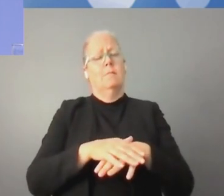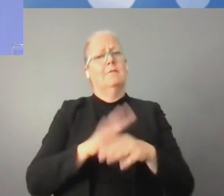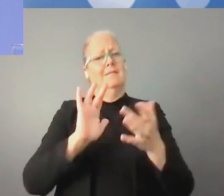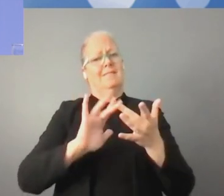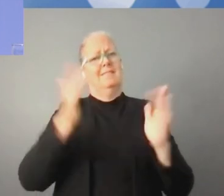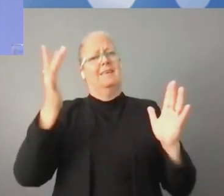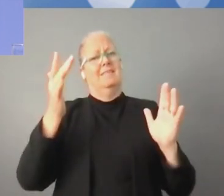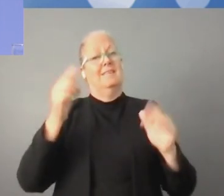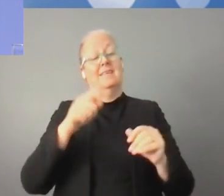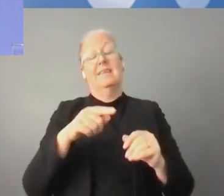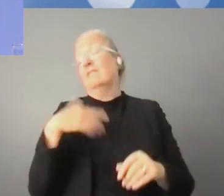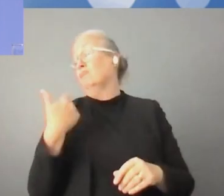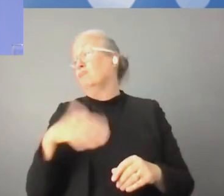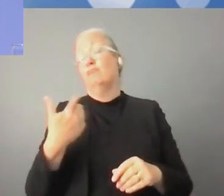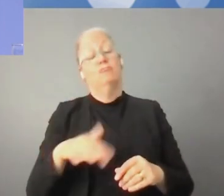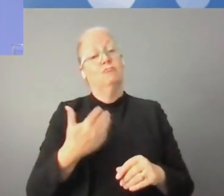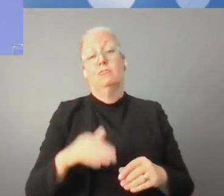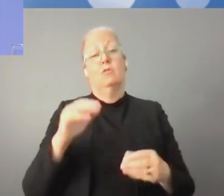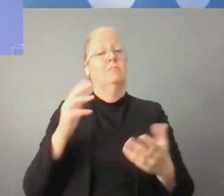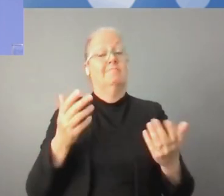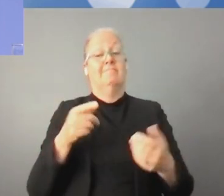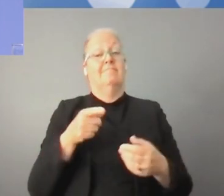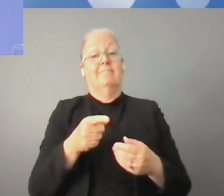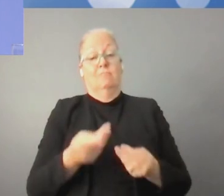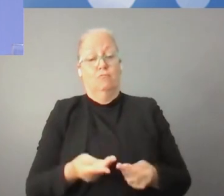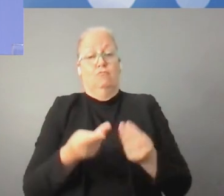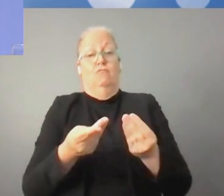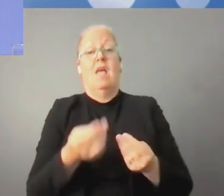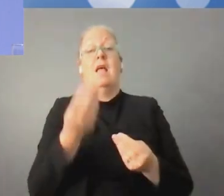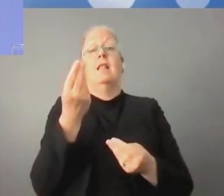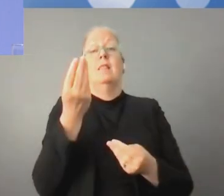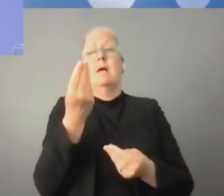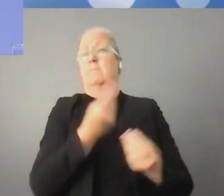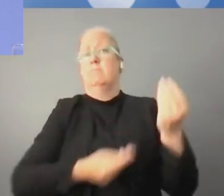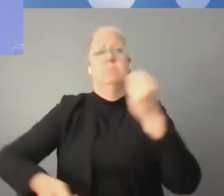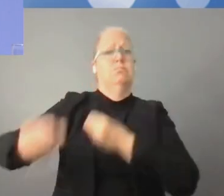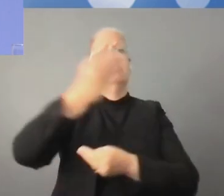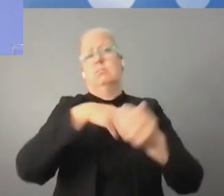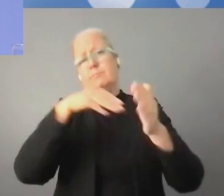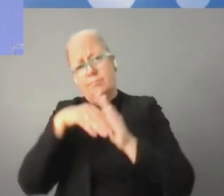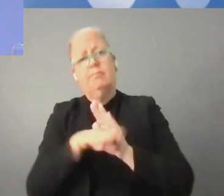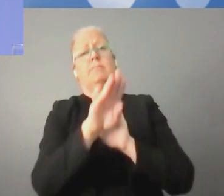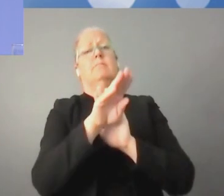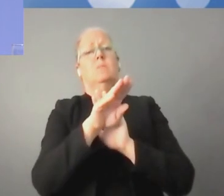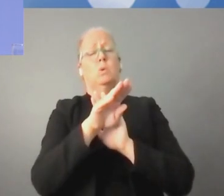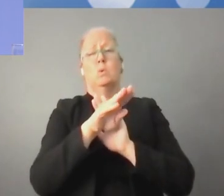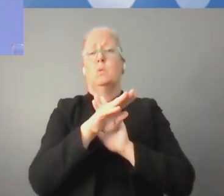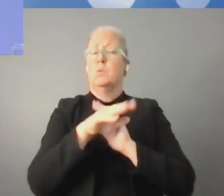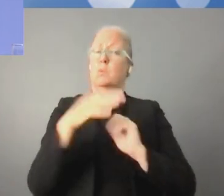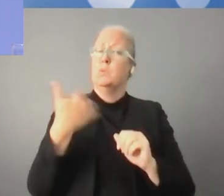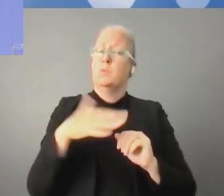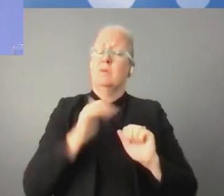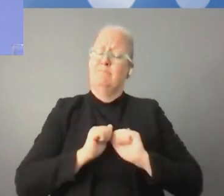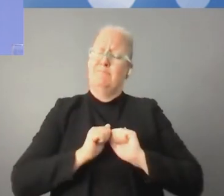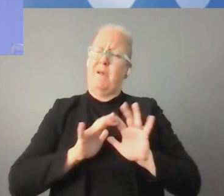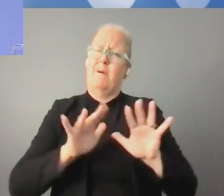الاقتصادية. والتي تحدثنا عنها في التاريخ. الإنترنت هو ثروتنا